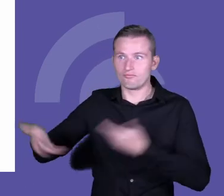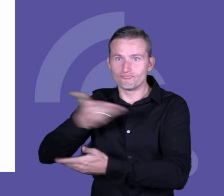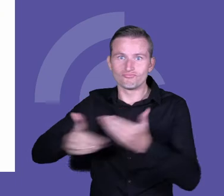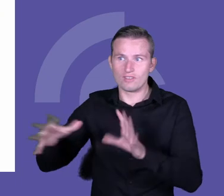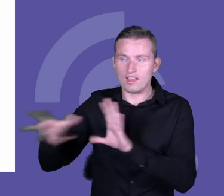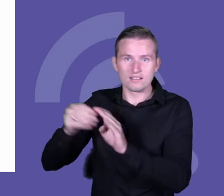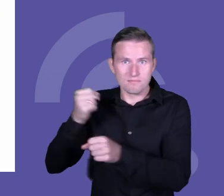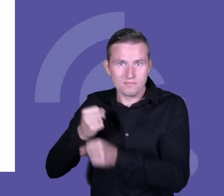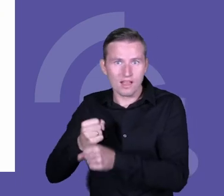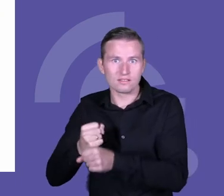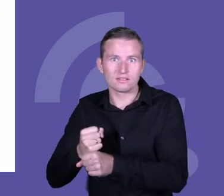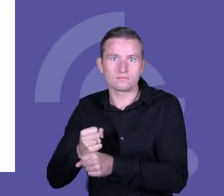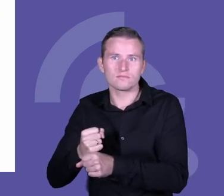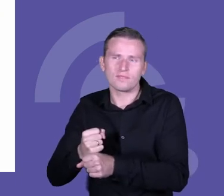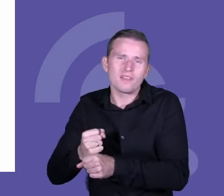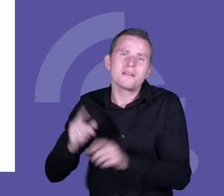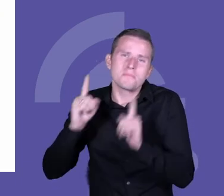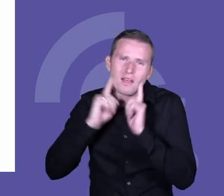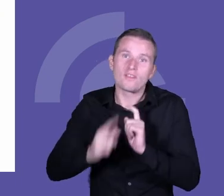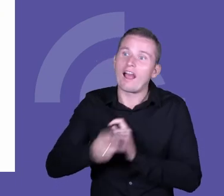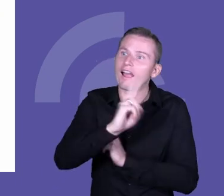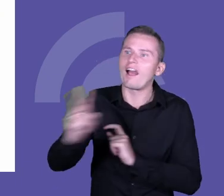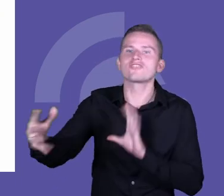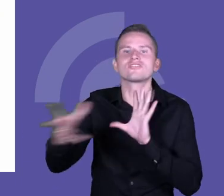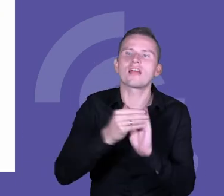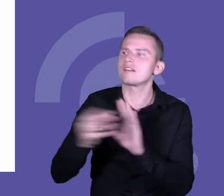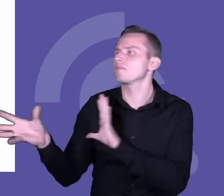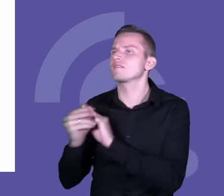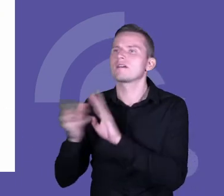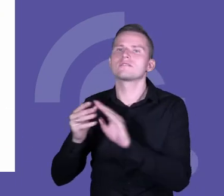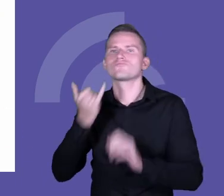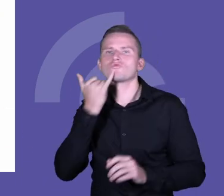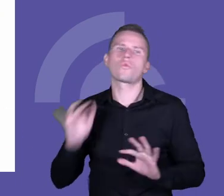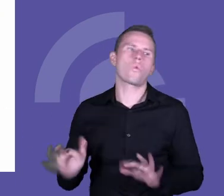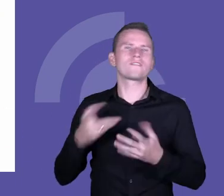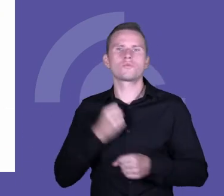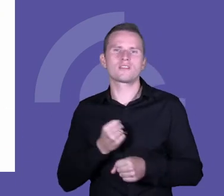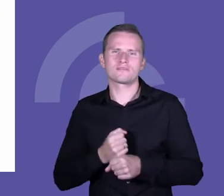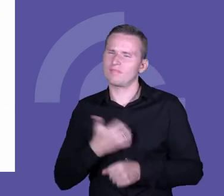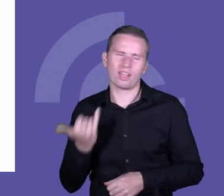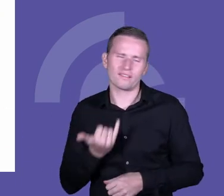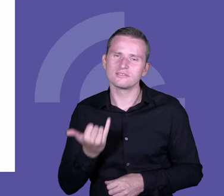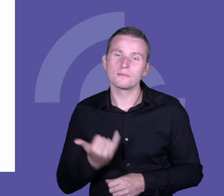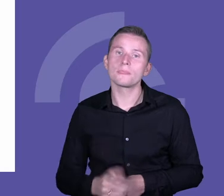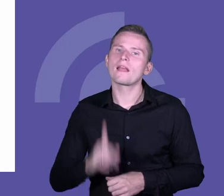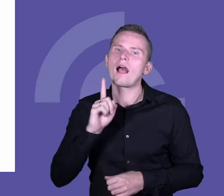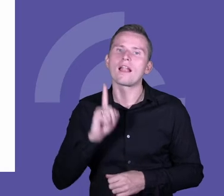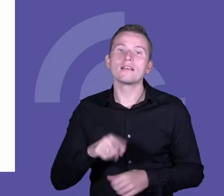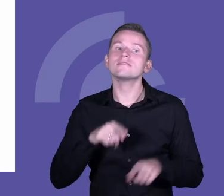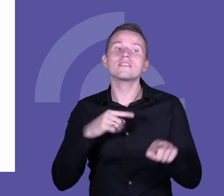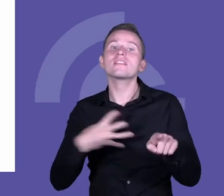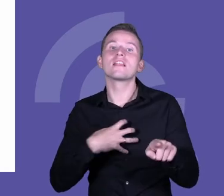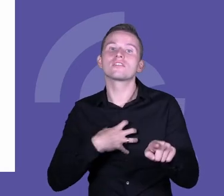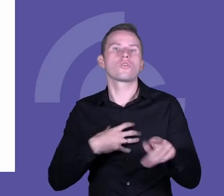Oczywiście umówmy się, że nie z każdym łatwo się pracuje. To, o czym powiedziałam wcześniej. Ale jest otwartość tego dyrektora na to, żeby